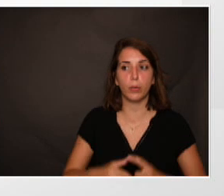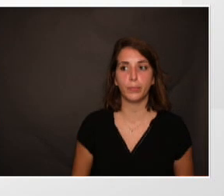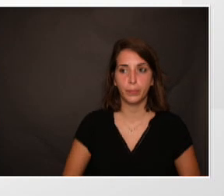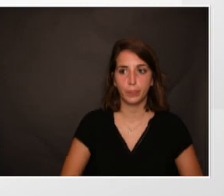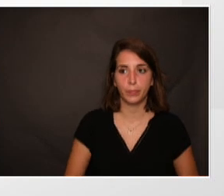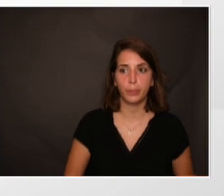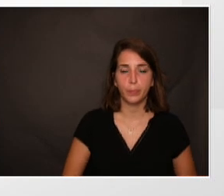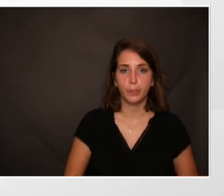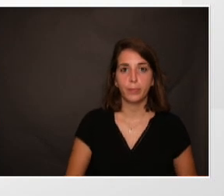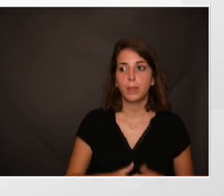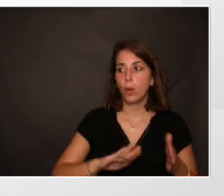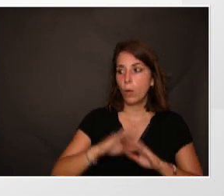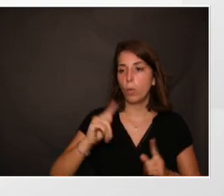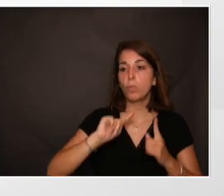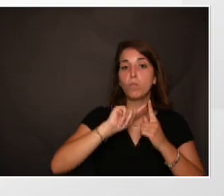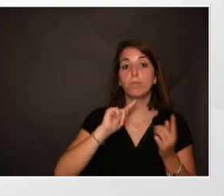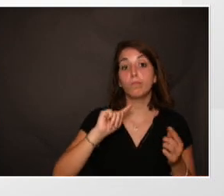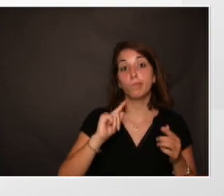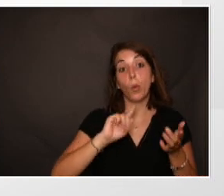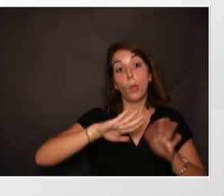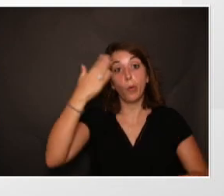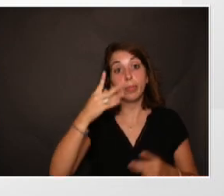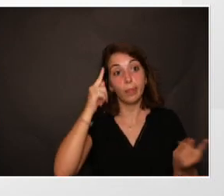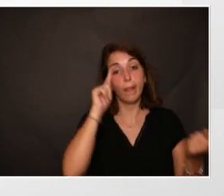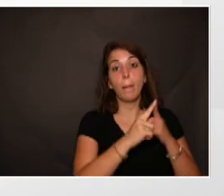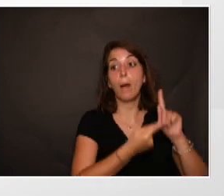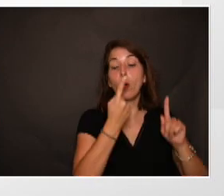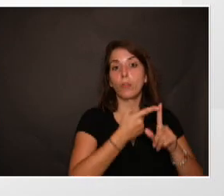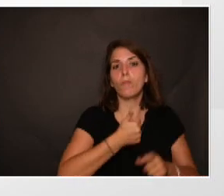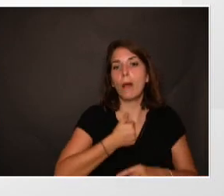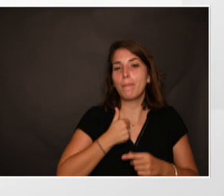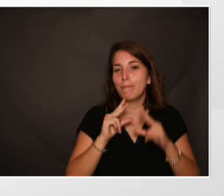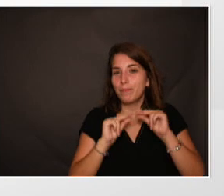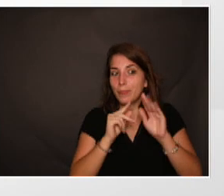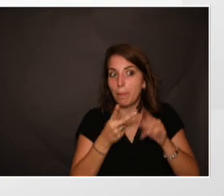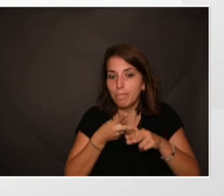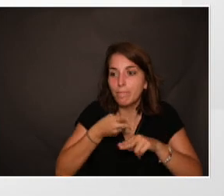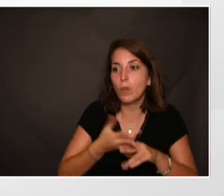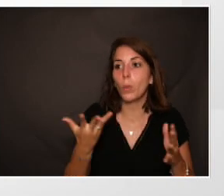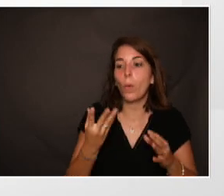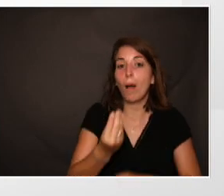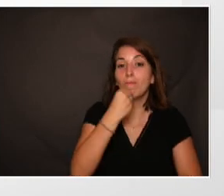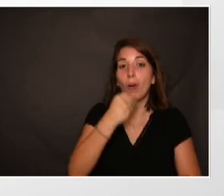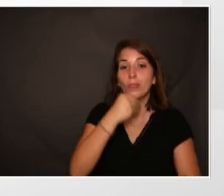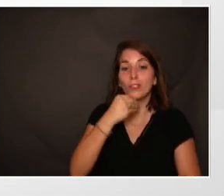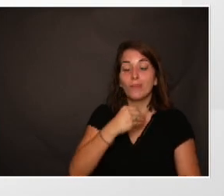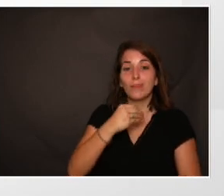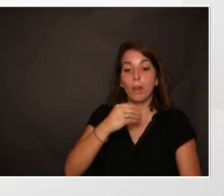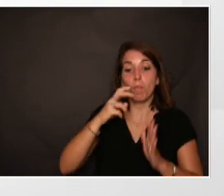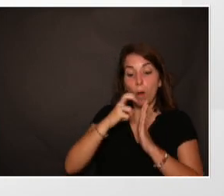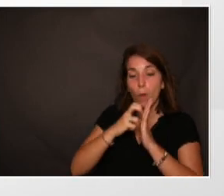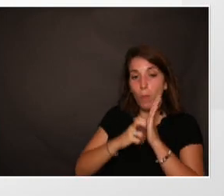Et un autre point qui est très important que j'ai déjà commencé à introduire, c'est la dénutrition qui est liée à la difficulté